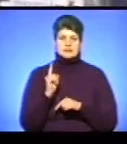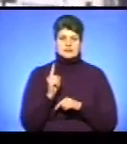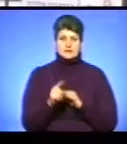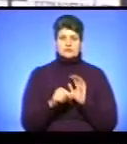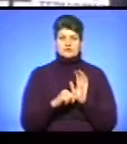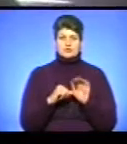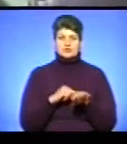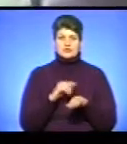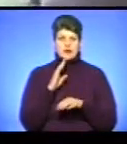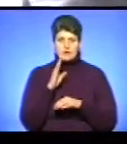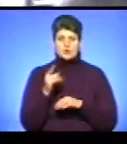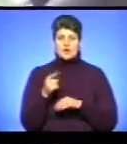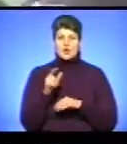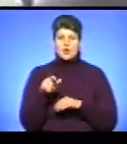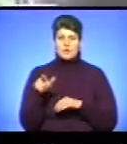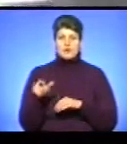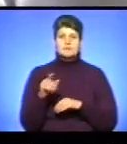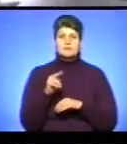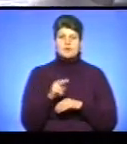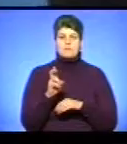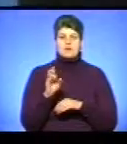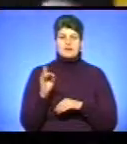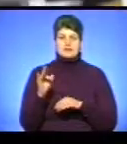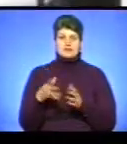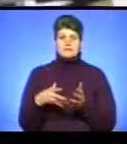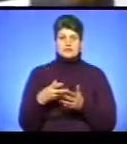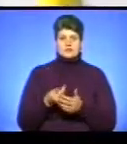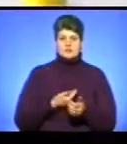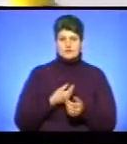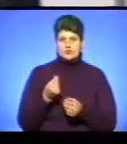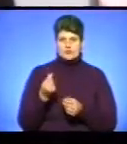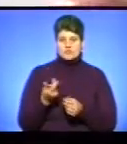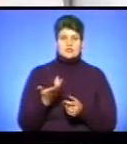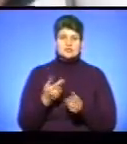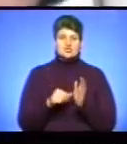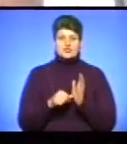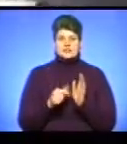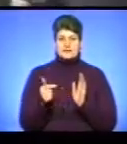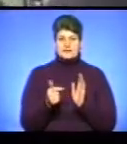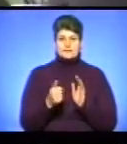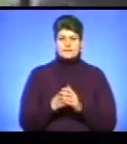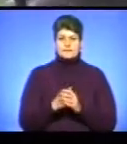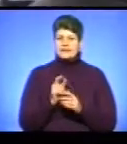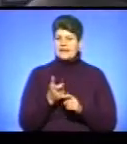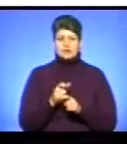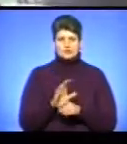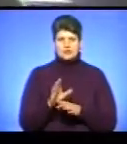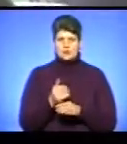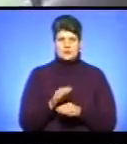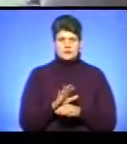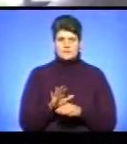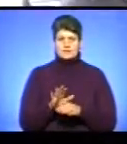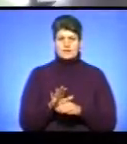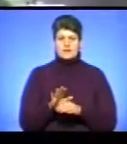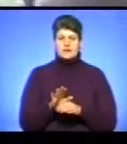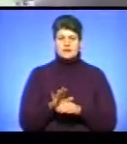6-ї ранку. Тернополян Петро Бендерський розраховується готівкою за новим тарифом 6 гривень. Не дуже добре. Вони